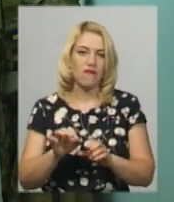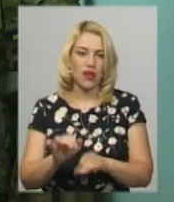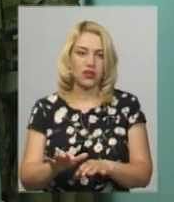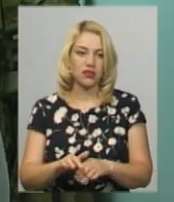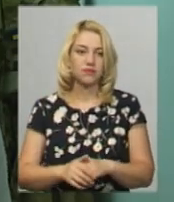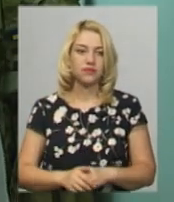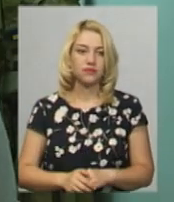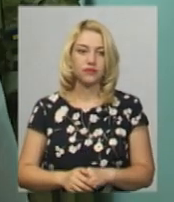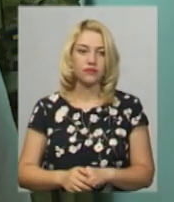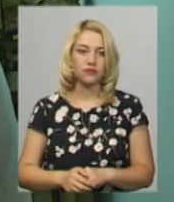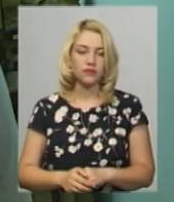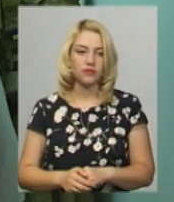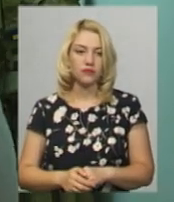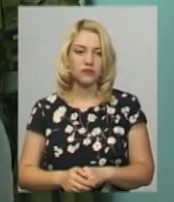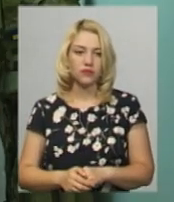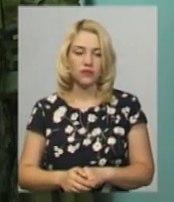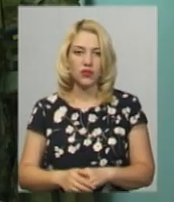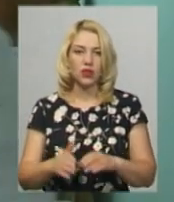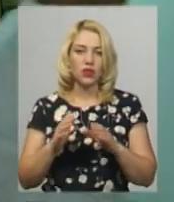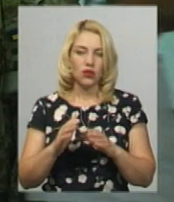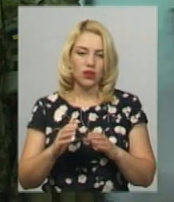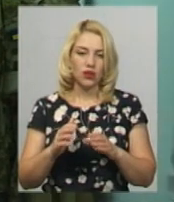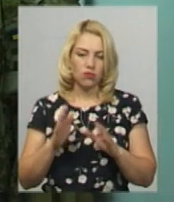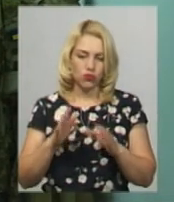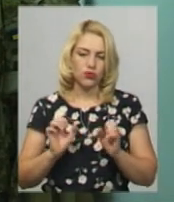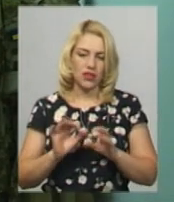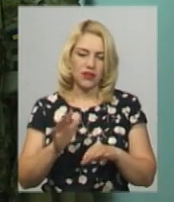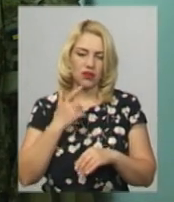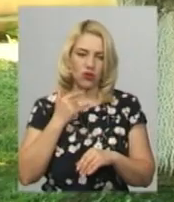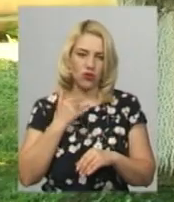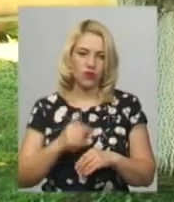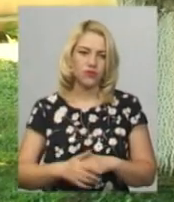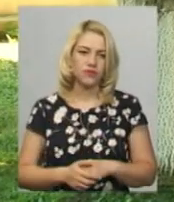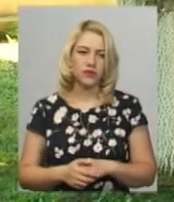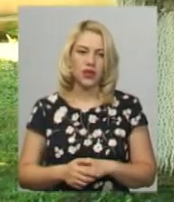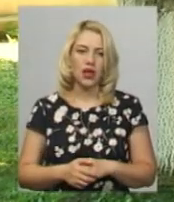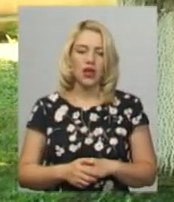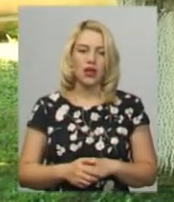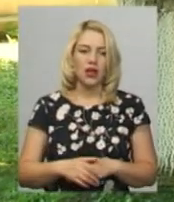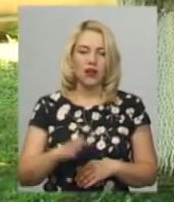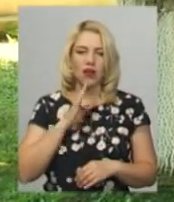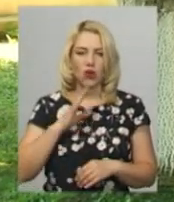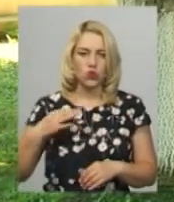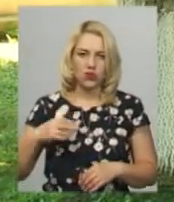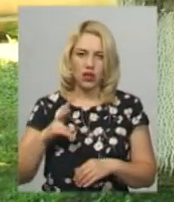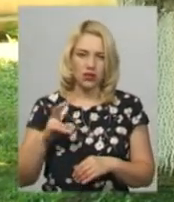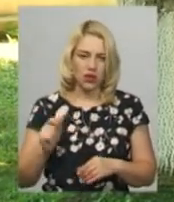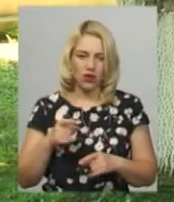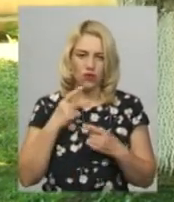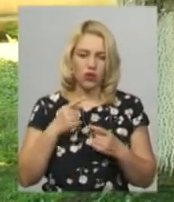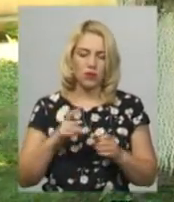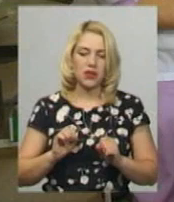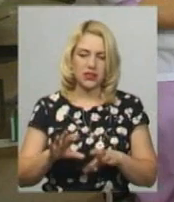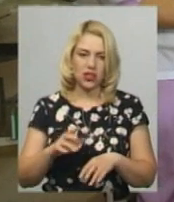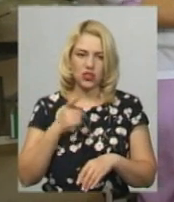при вдягатому цістиву, здавати свої кров. Мені не залко. Курсантка академії Галина Баланович перед здачою крові